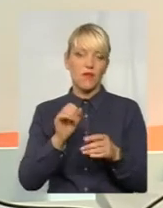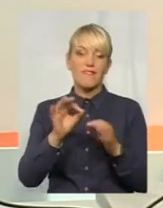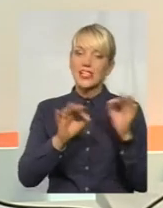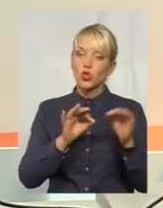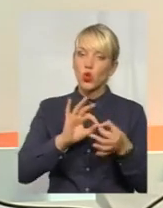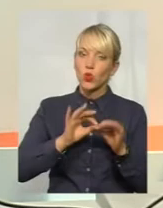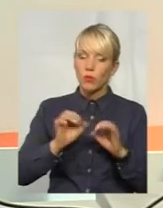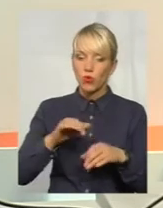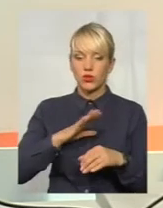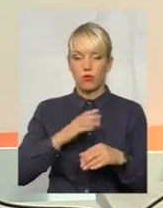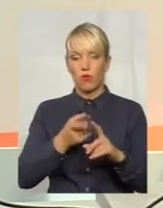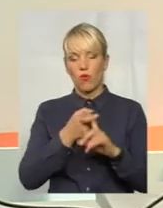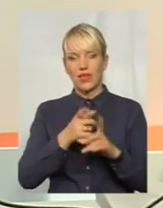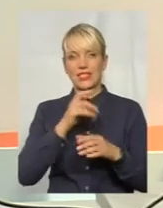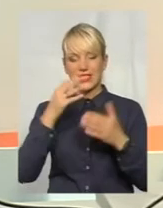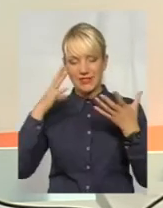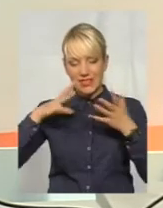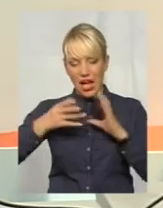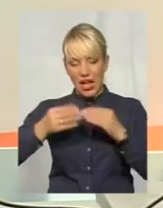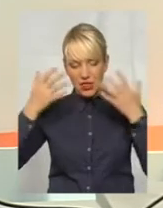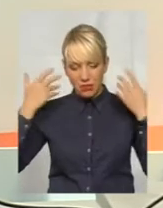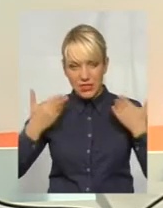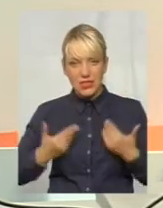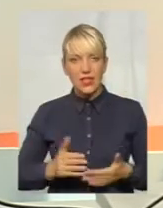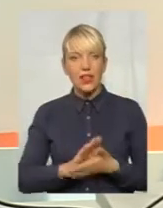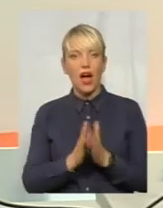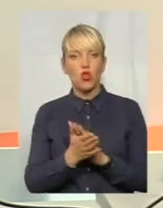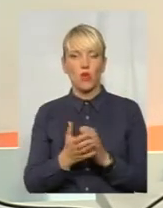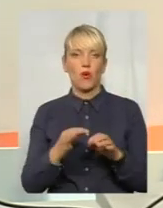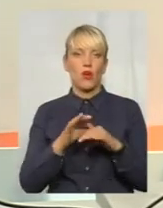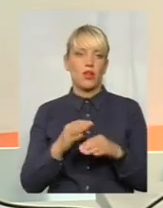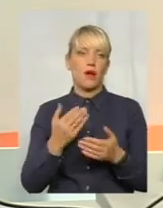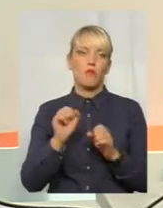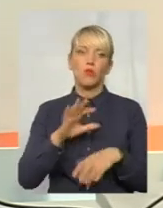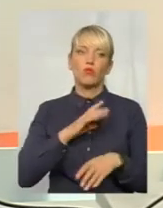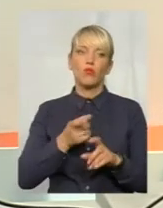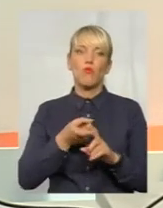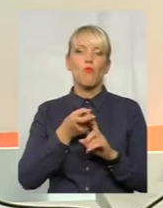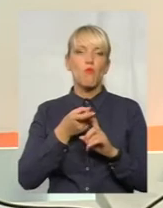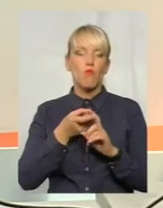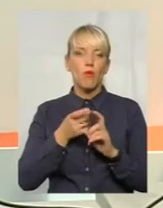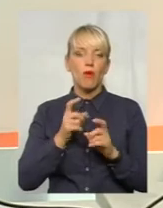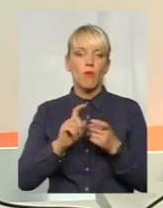'язані з загальним станом організму, можуть бути пов'язані з якимись технічними проблемами, скажімо, виконання.